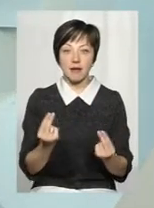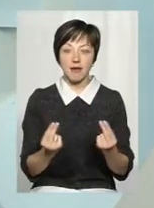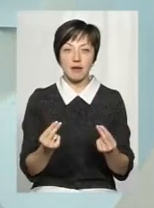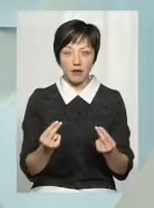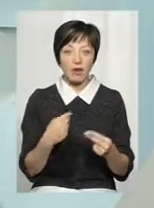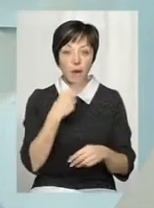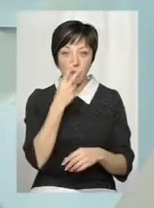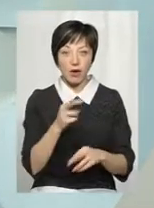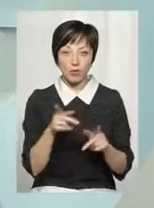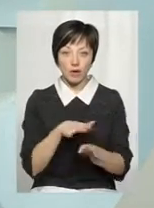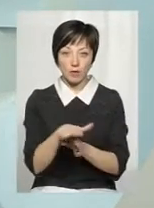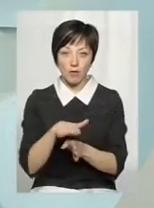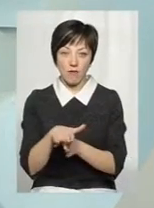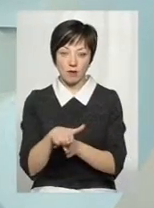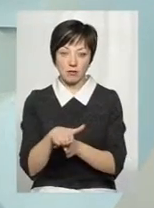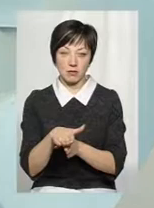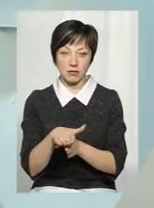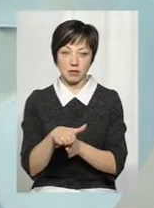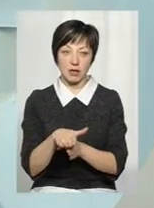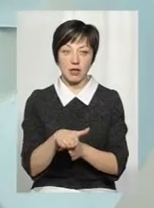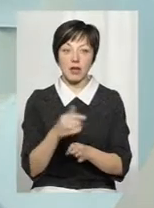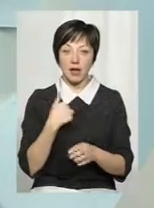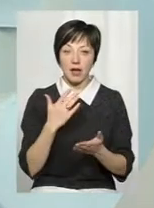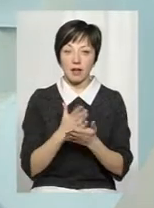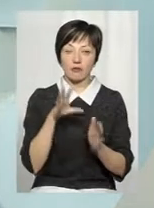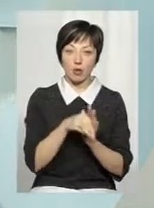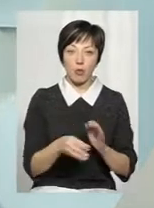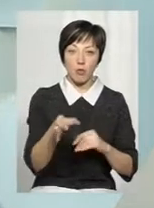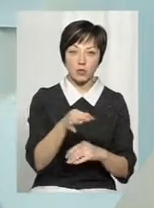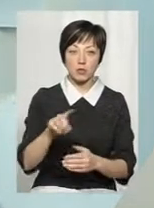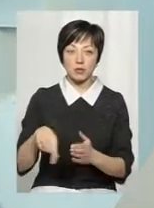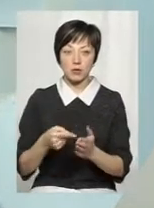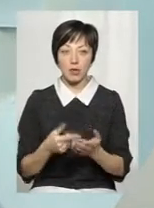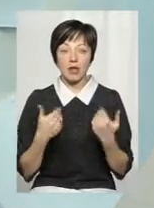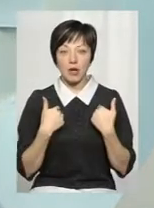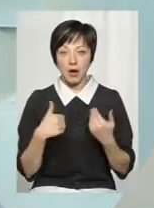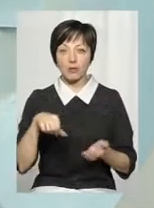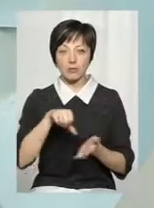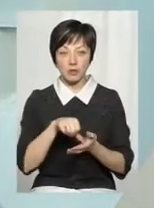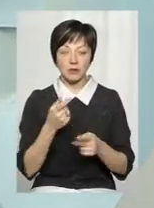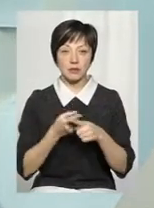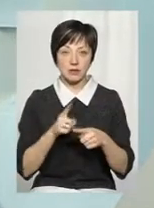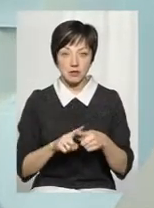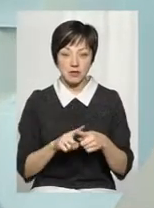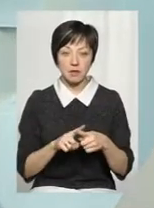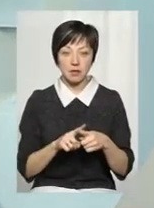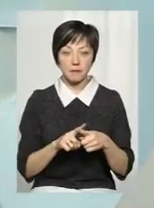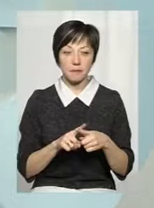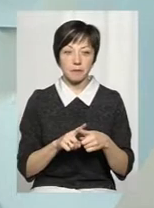я бачу, як воно відбувається. Я є в штабі в обласному, в міському, я приймаю участь в